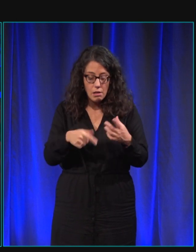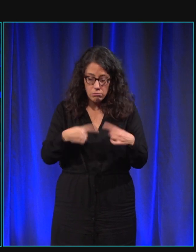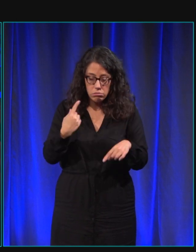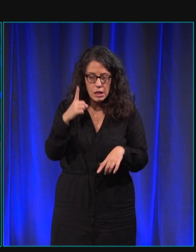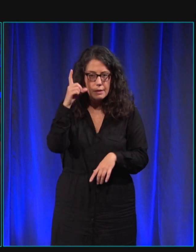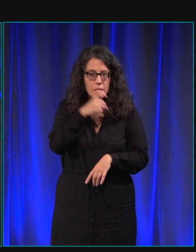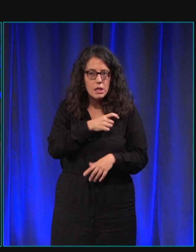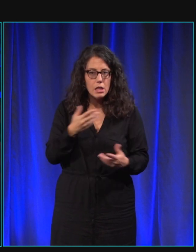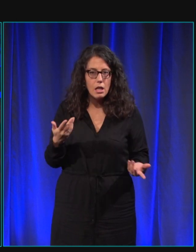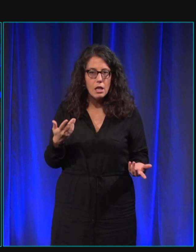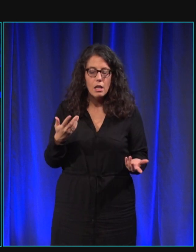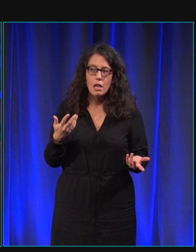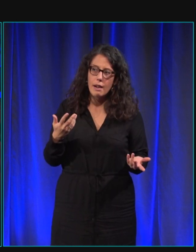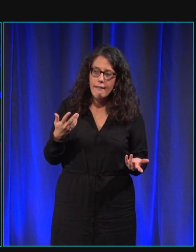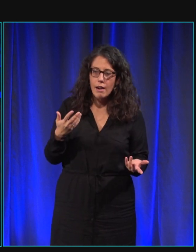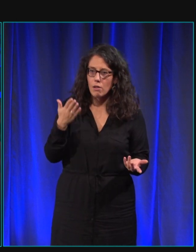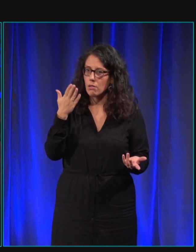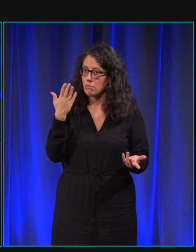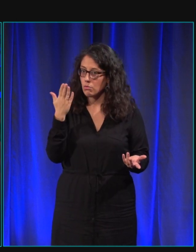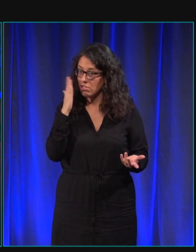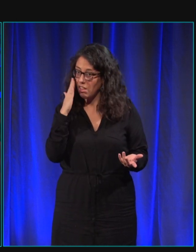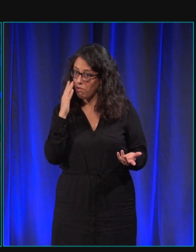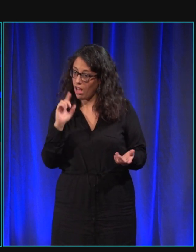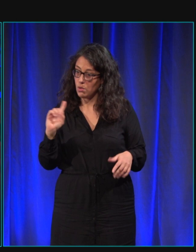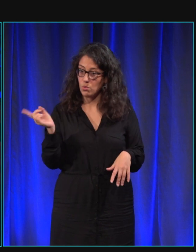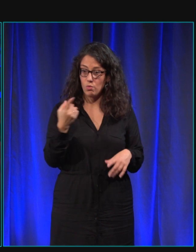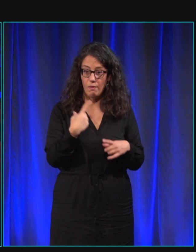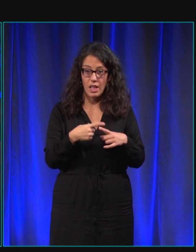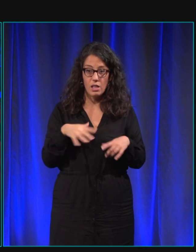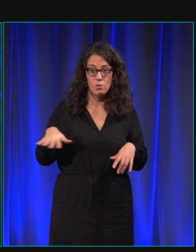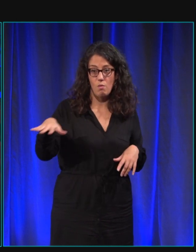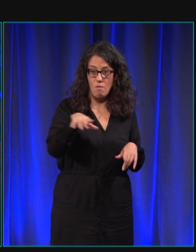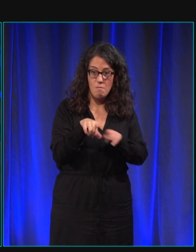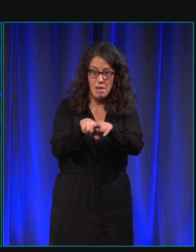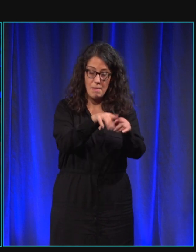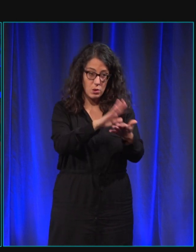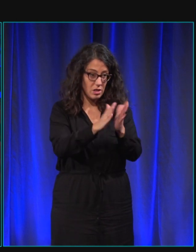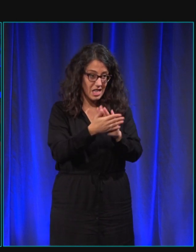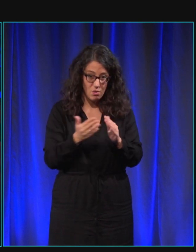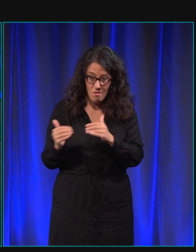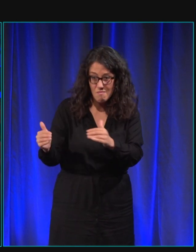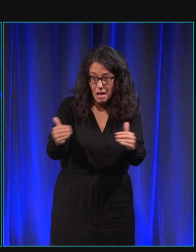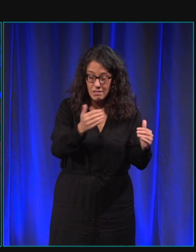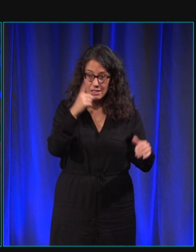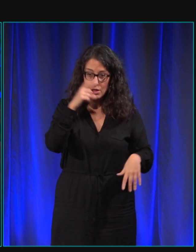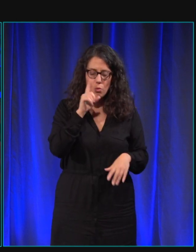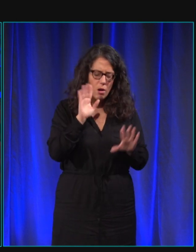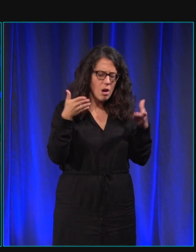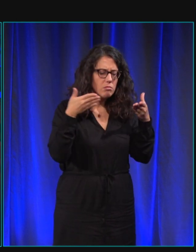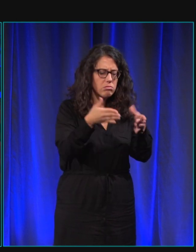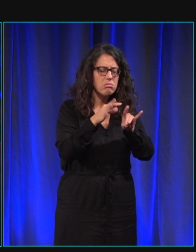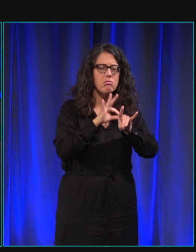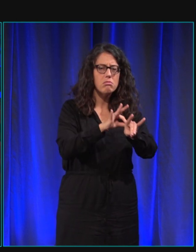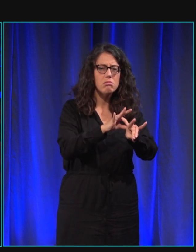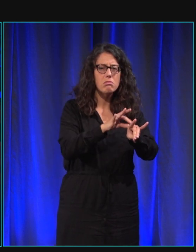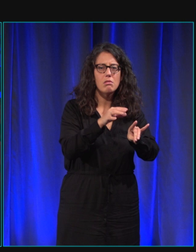et voilà je voulais savoir si c'était pareil dans toutes les fédérations parce que je me suis plus renseignée sur quitte d'aveugle parce que mon